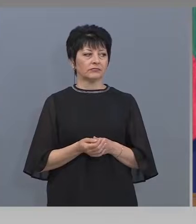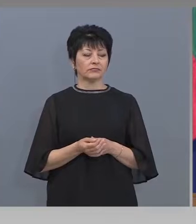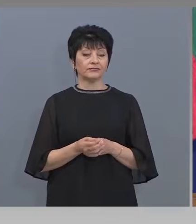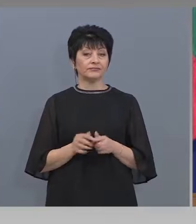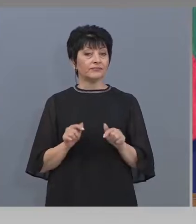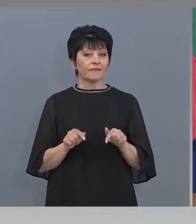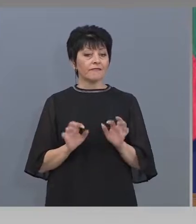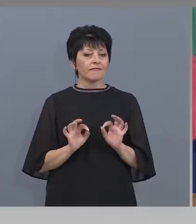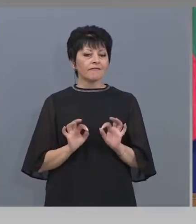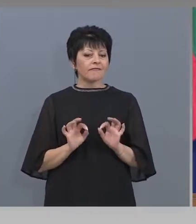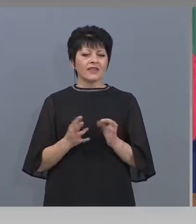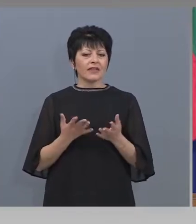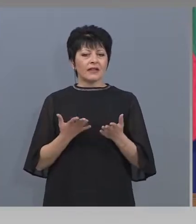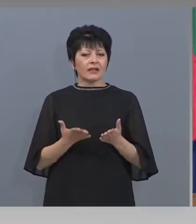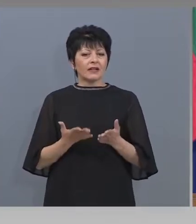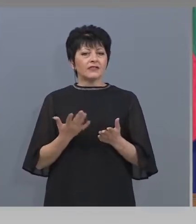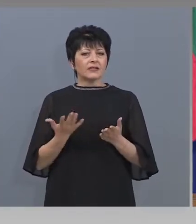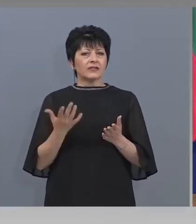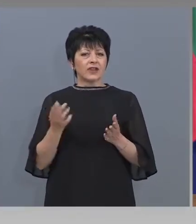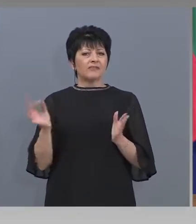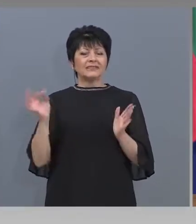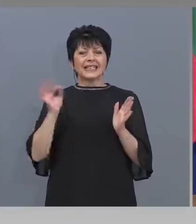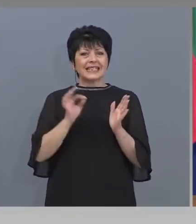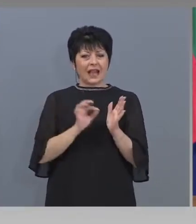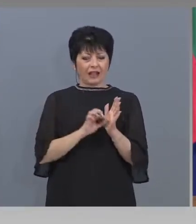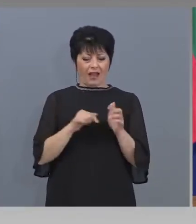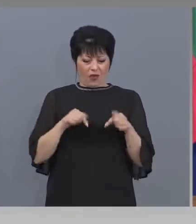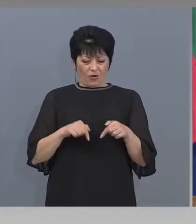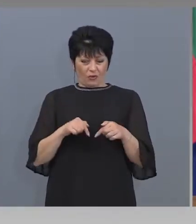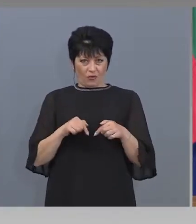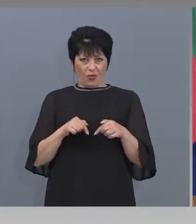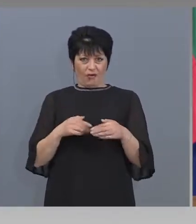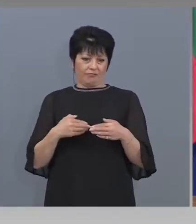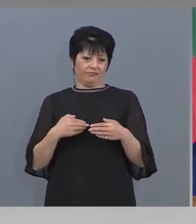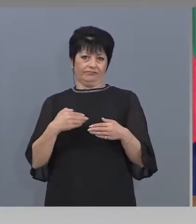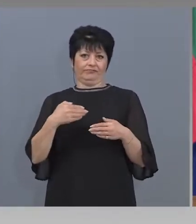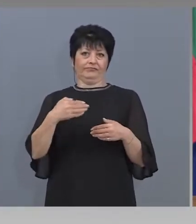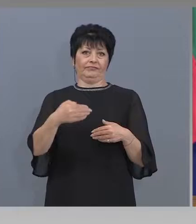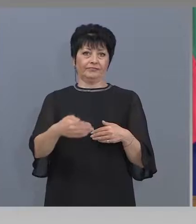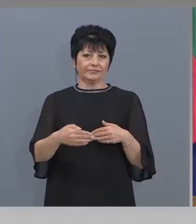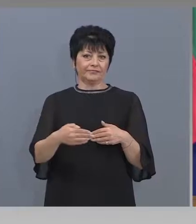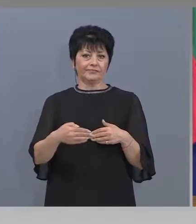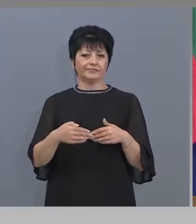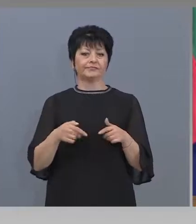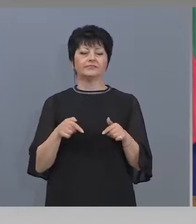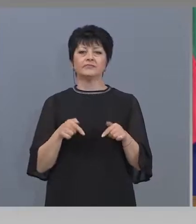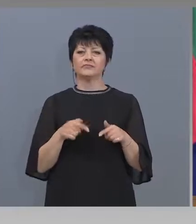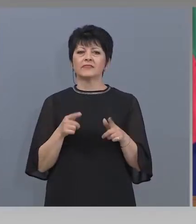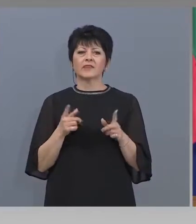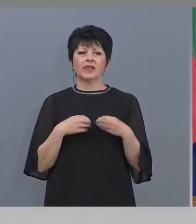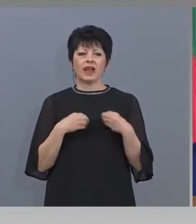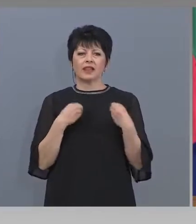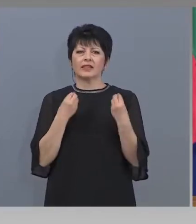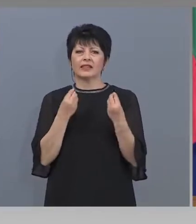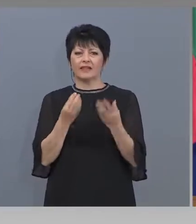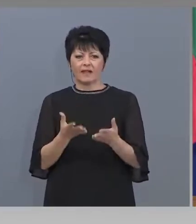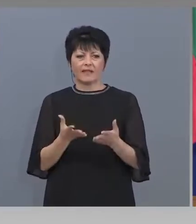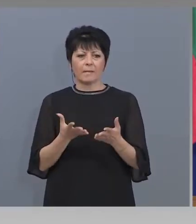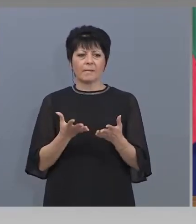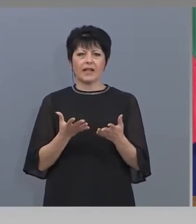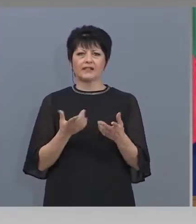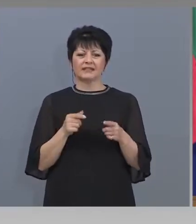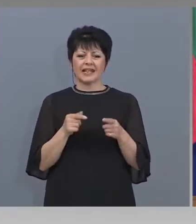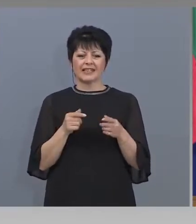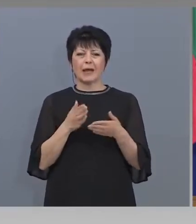Така че, целта от тук наслед не ще бъде да не, да давам, затова кажа ми тази